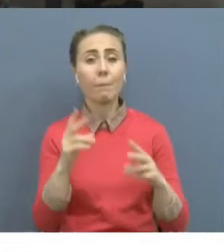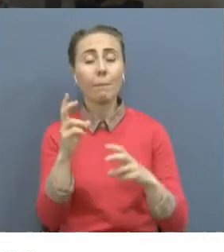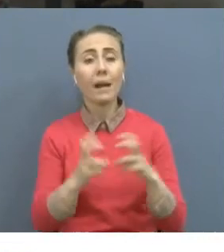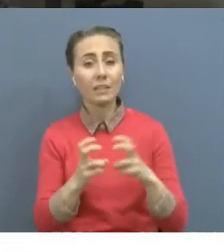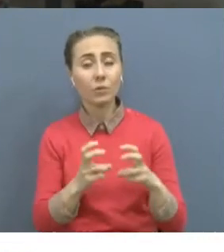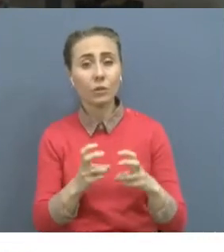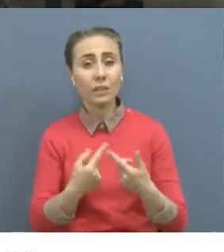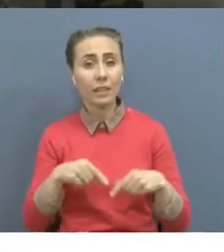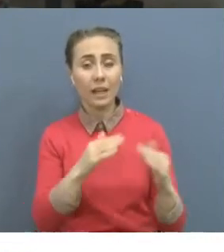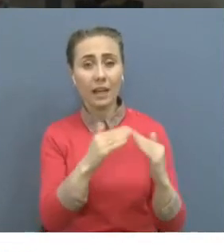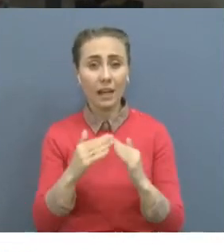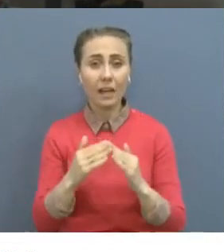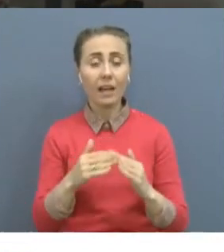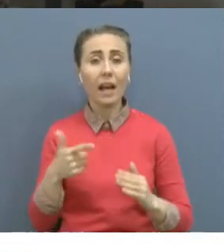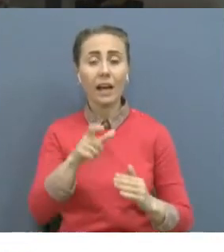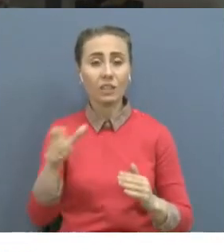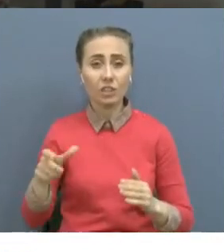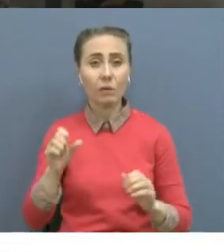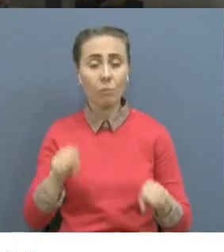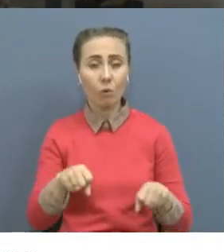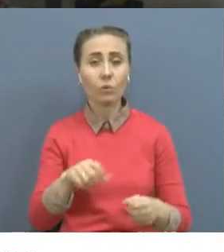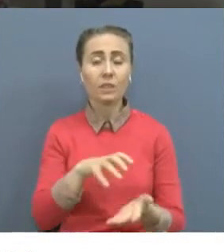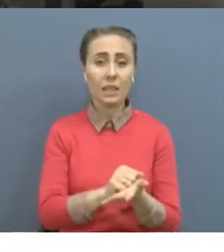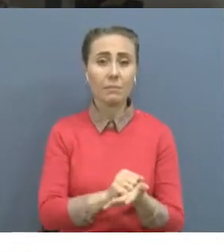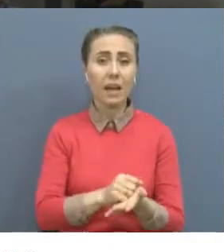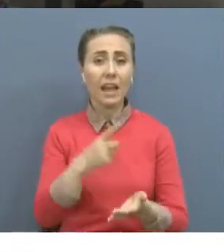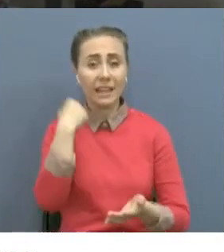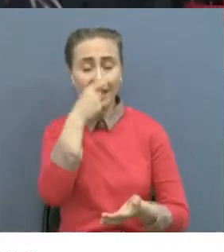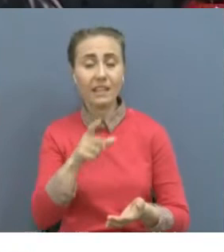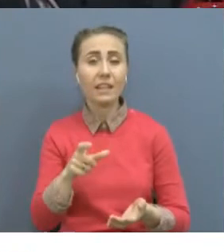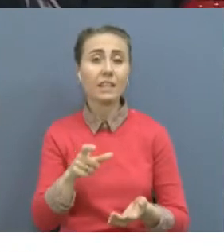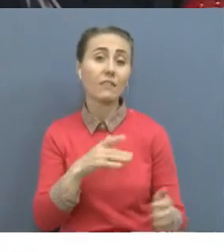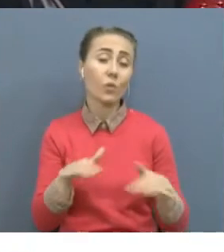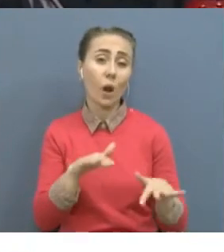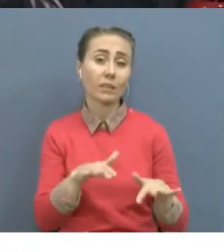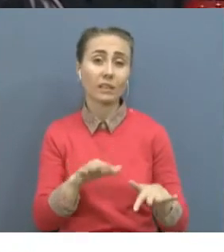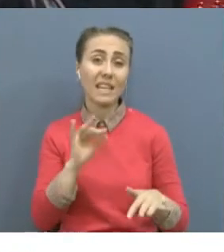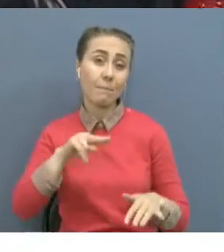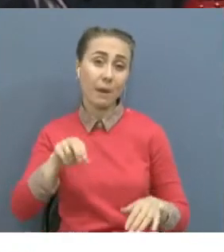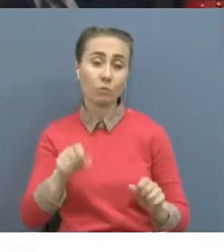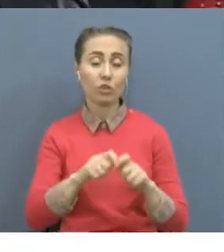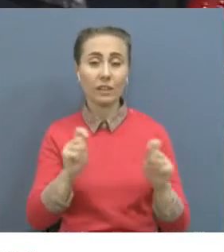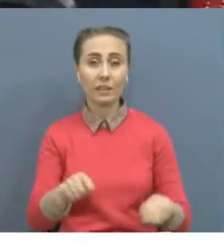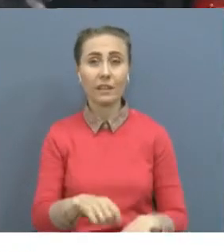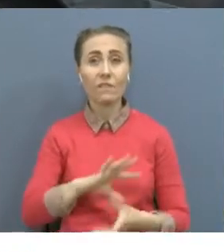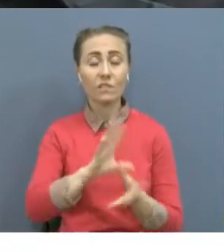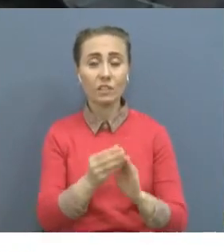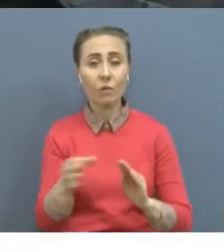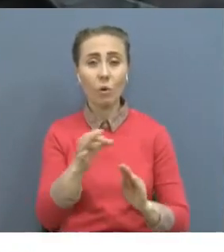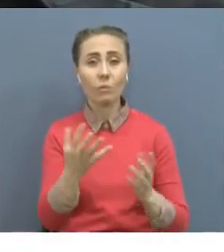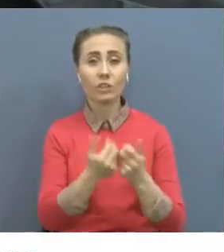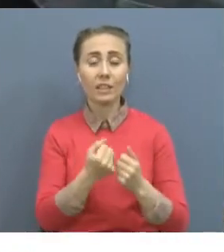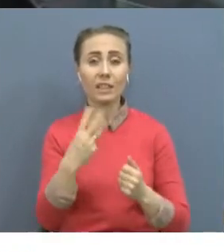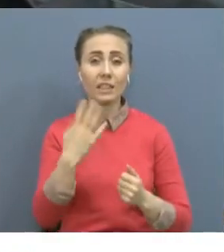еңгеге талады. Сонда еқ бос уақытты барлар, деке кәсіппенде айнал салады. Обыста жалпысаны 35 өртсөндіру бөлімі бар.